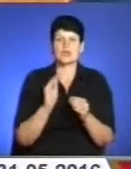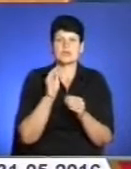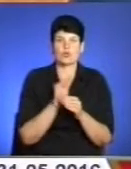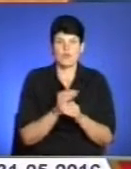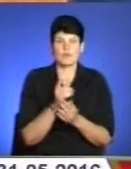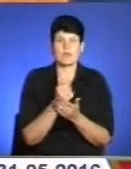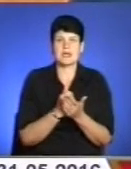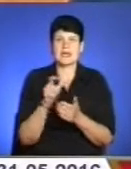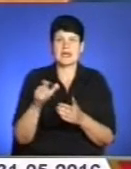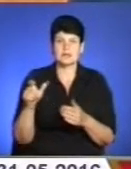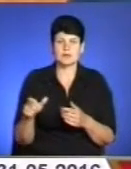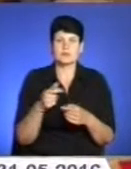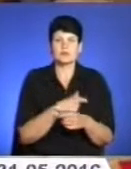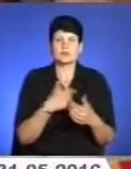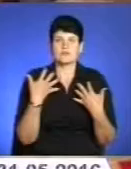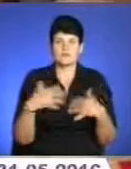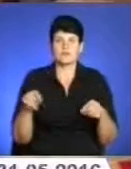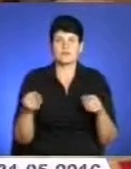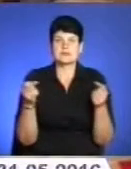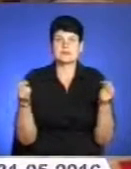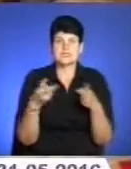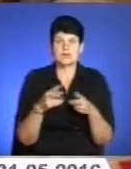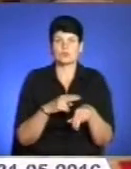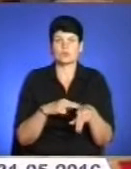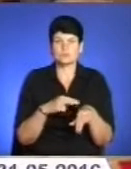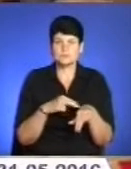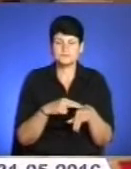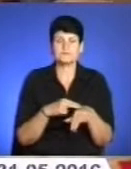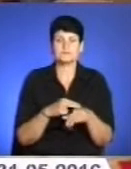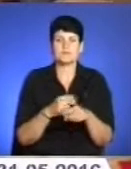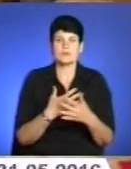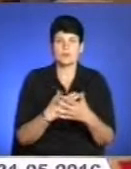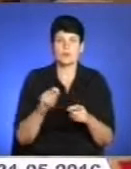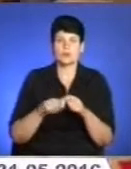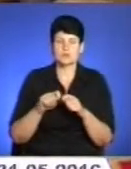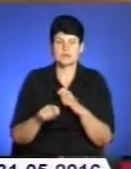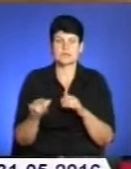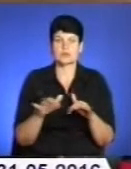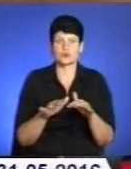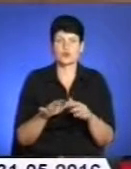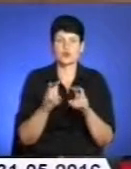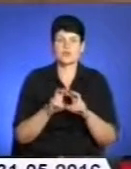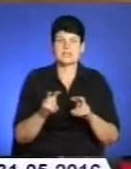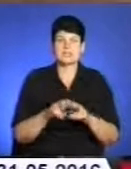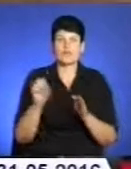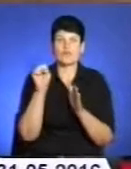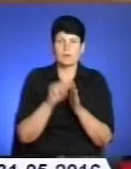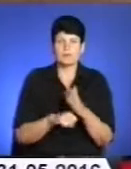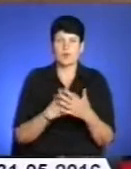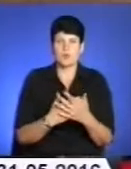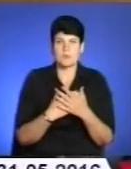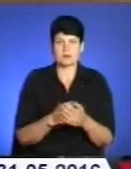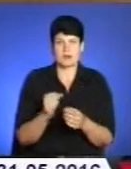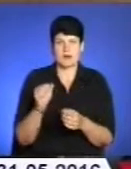Депутати, в свою чергу, вже створили спеціальну комісію громадського і цивільного контролю за ходом розслідування вбивства громадського